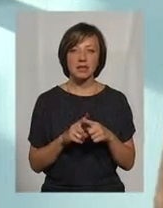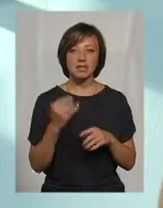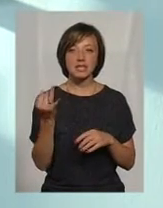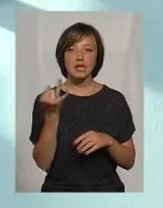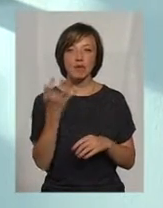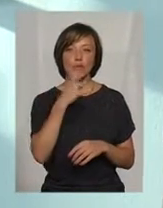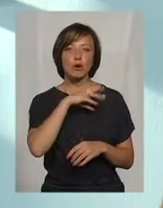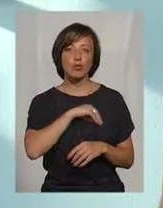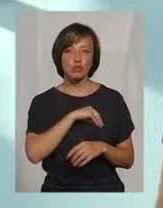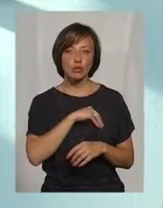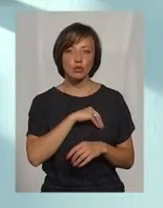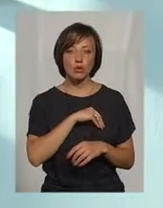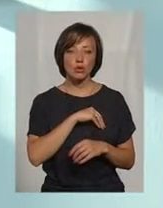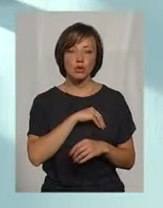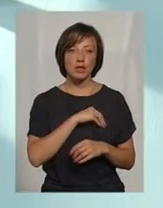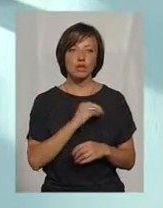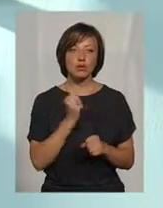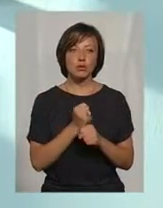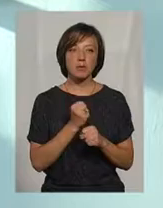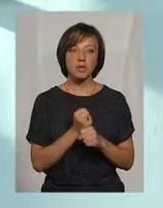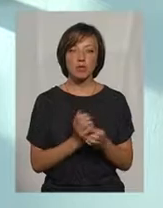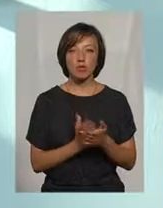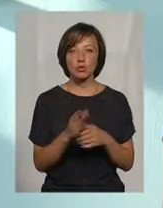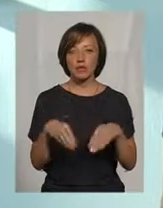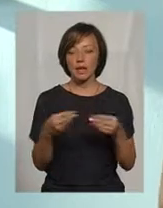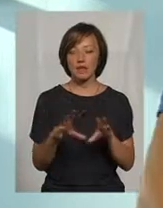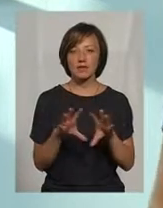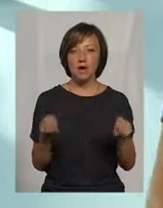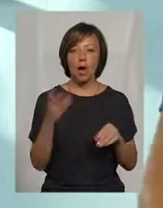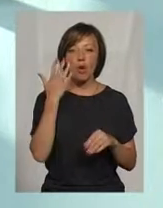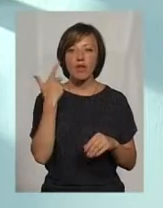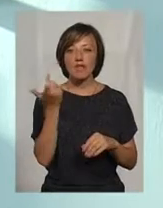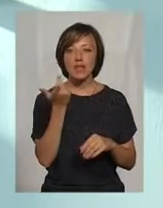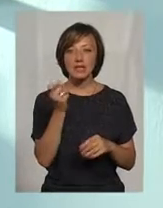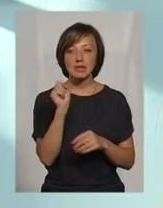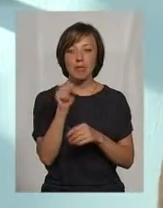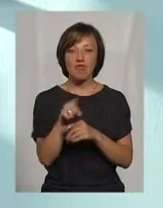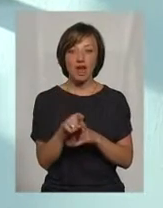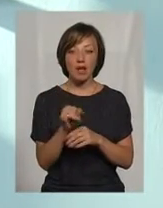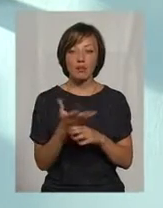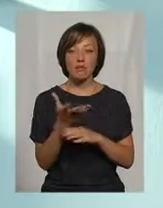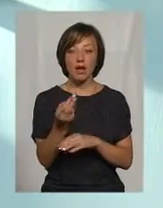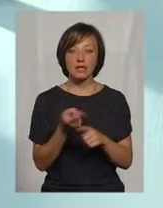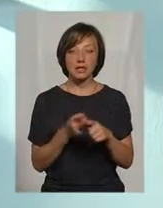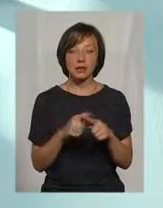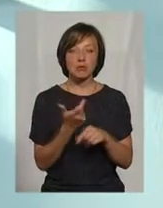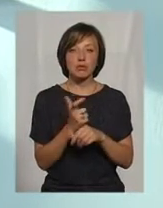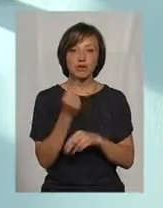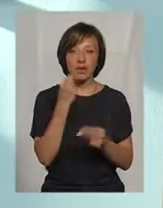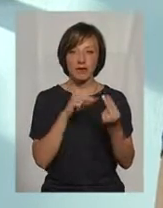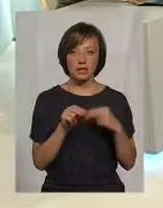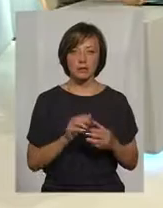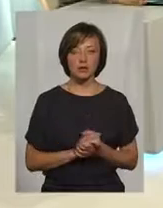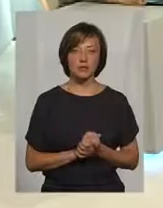зацікавлена в прибутку. Є зробити, якісь послугу надати, все. А коли власники замовляють і платять за це, це більш ефективно.